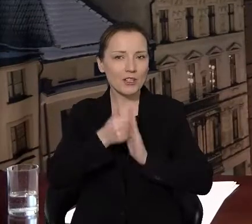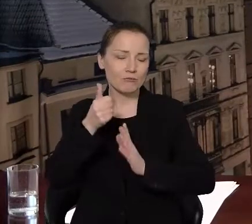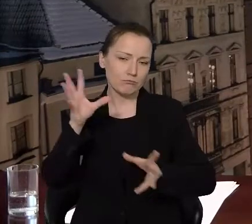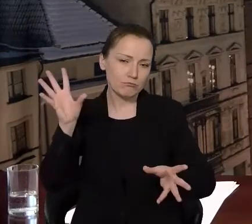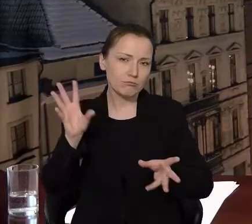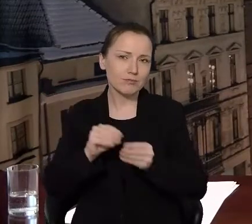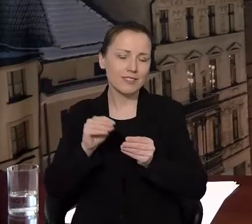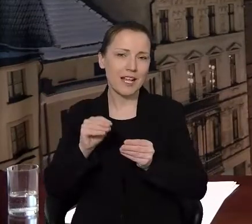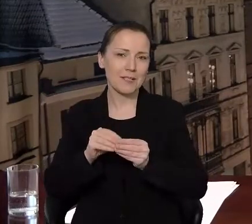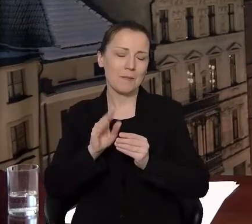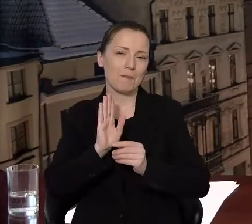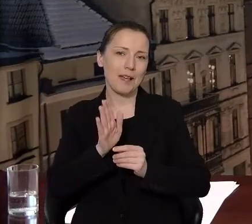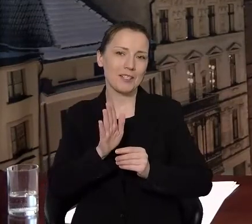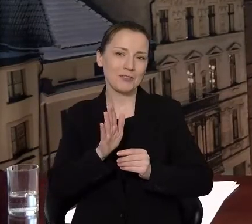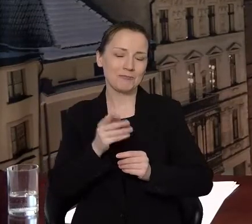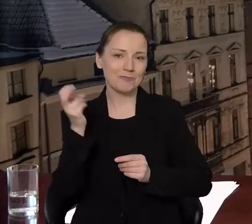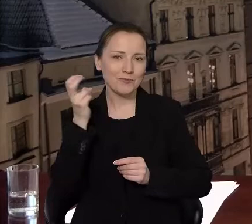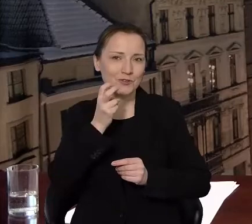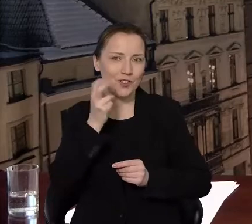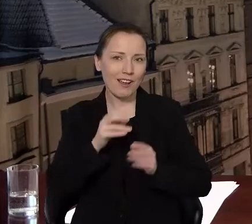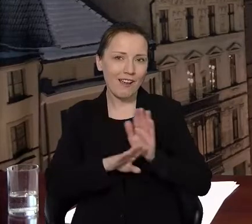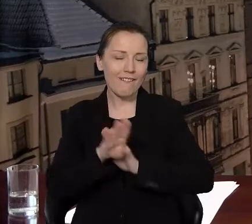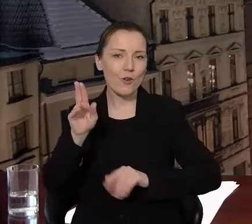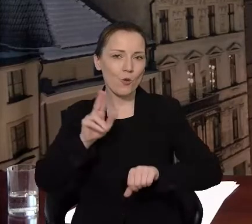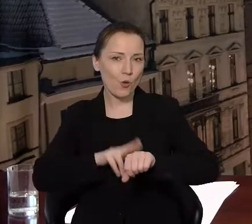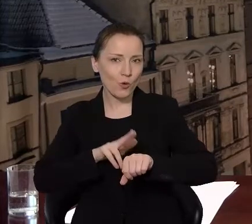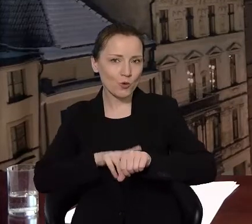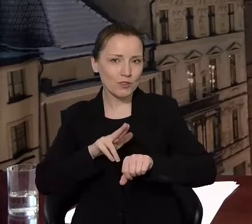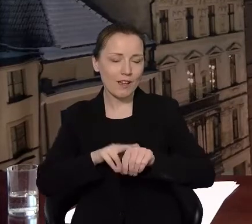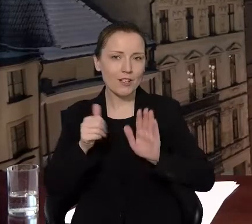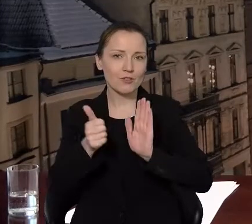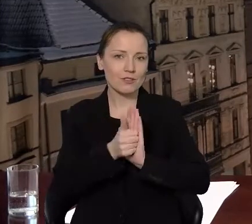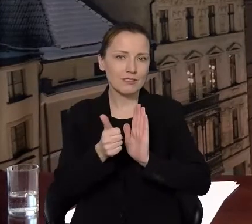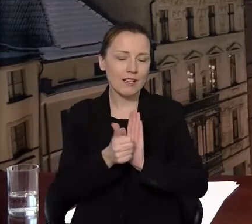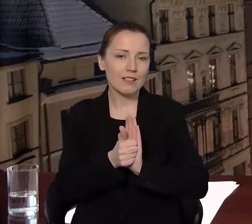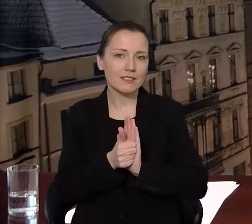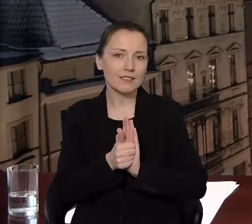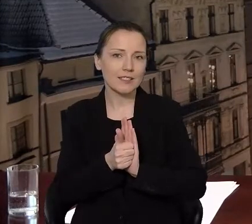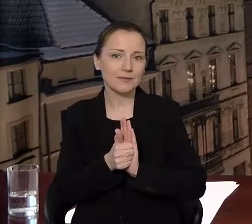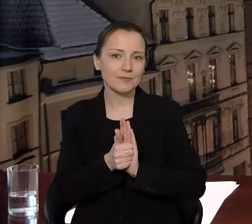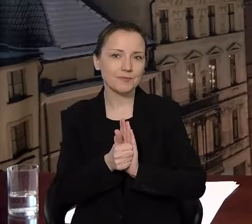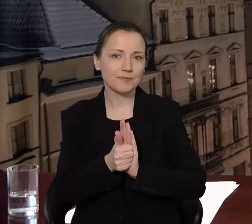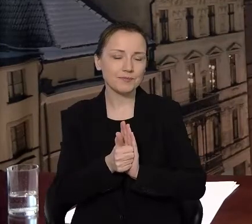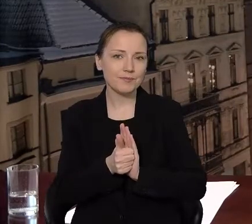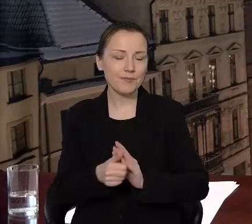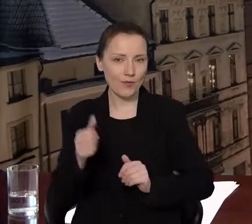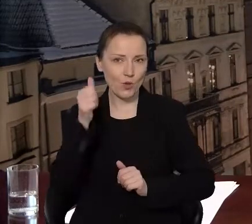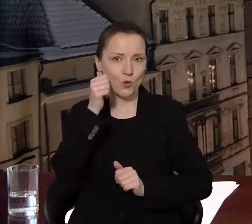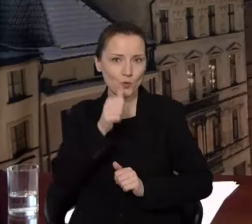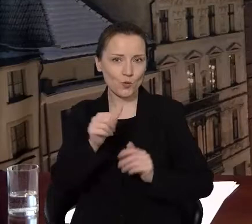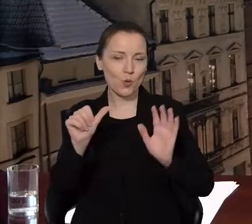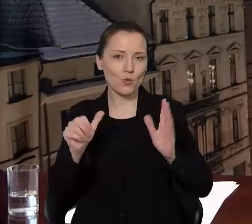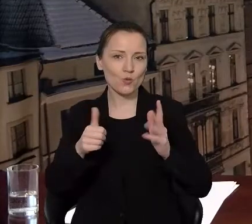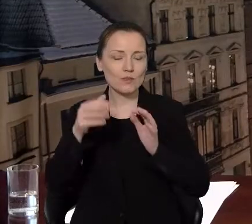razem będzie taką atrakcją od godziny 16.00 w dniu 6.00